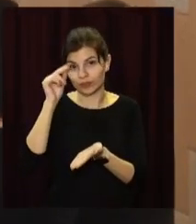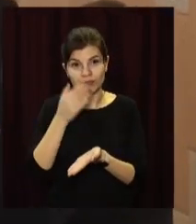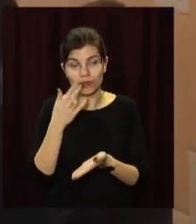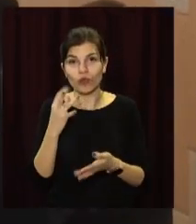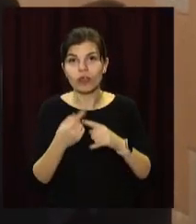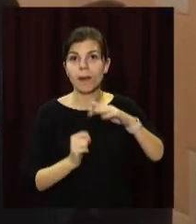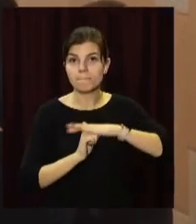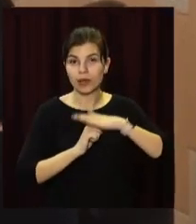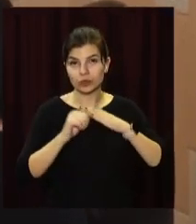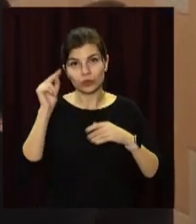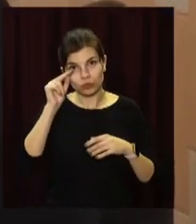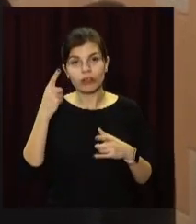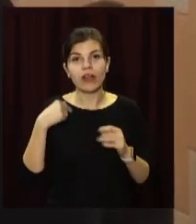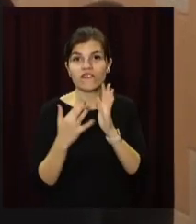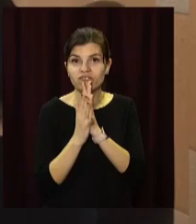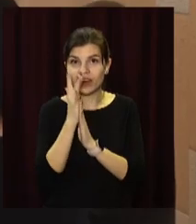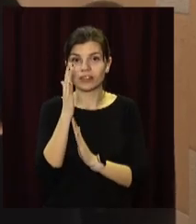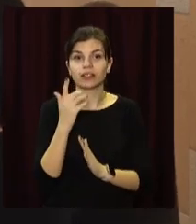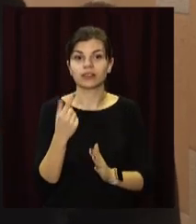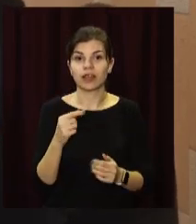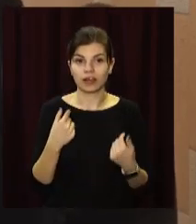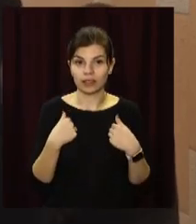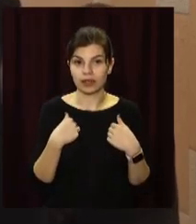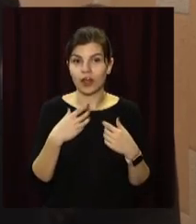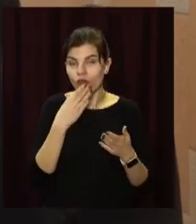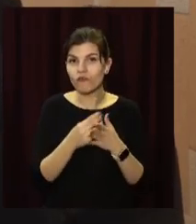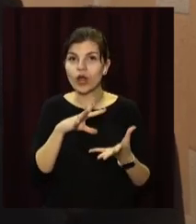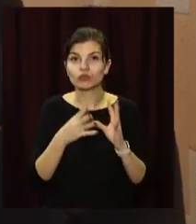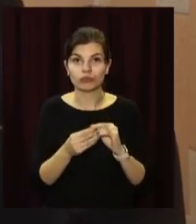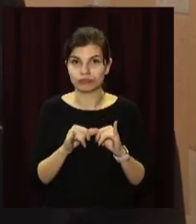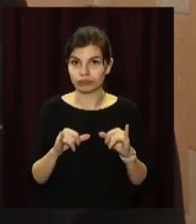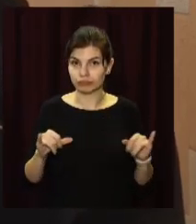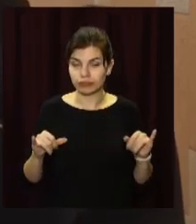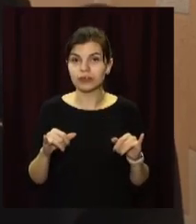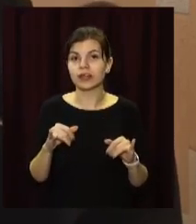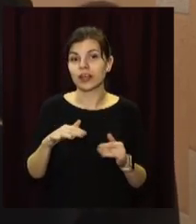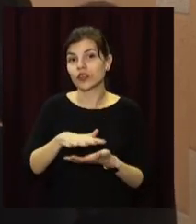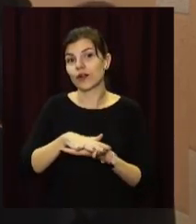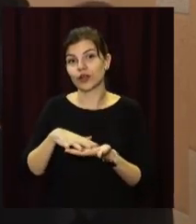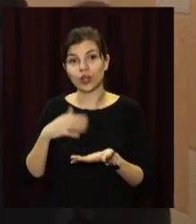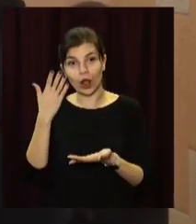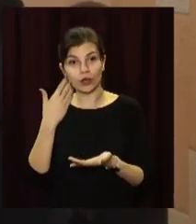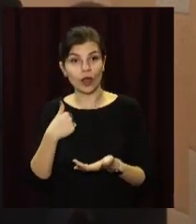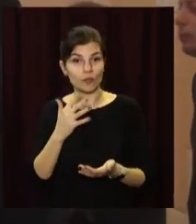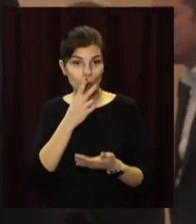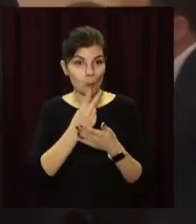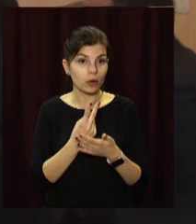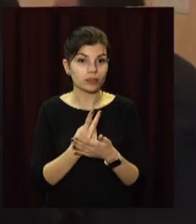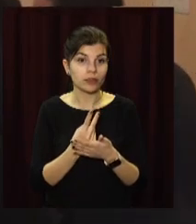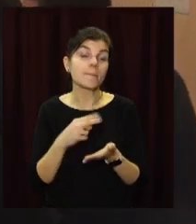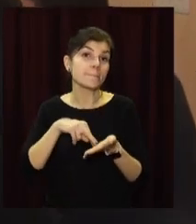базова школа, там, де я виріс, там, де я приумножував свої результати. І в далі, навіть, коли я буду показувати,